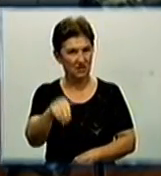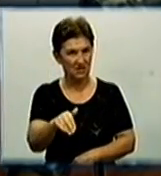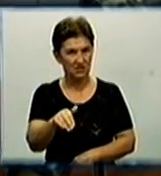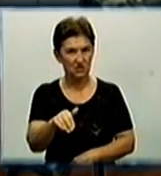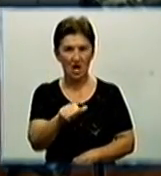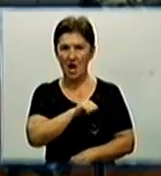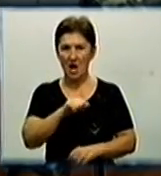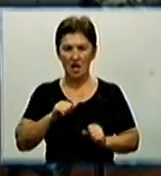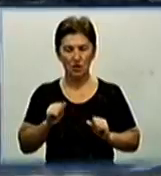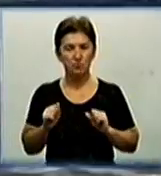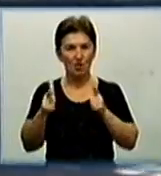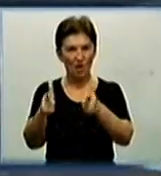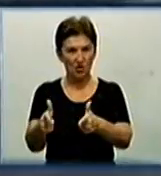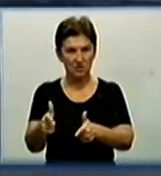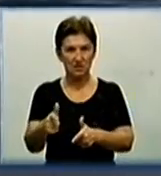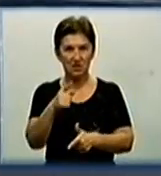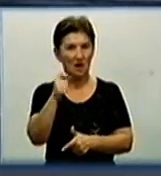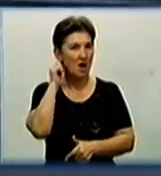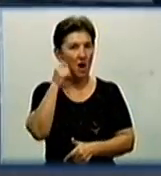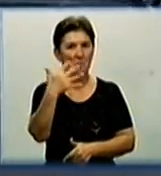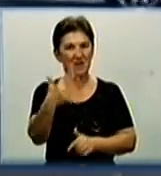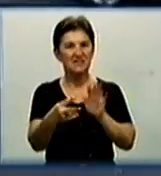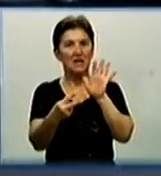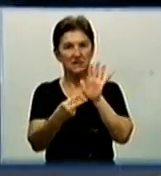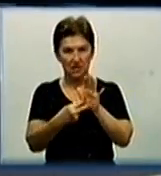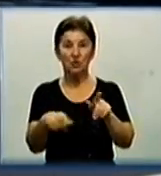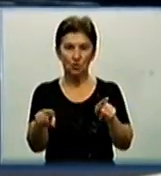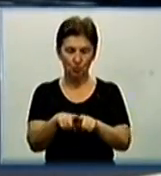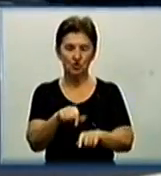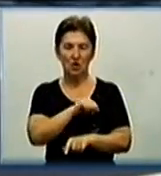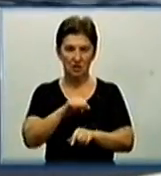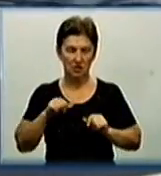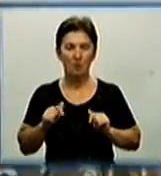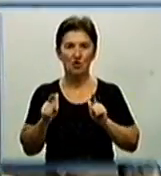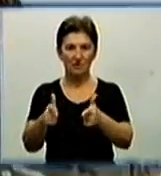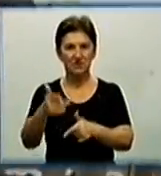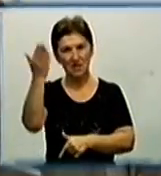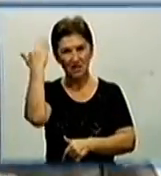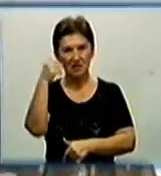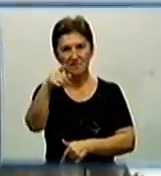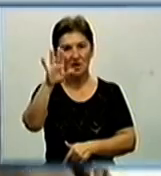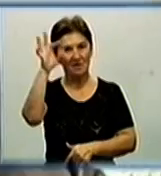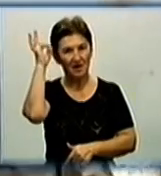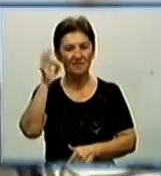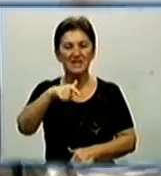них – добровольці. Василю Зінькову – 57, він теж доброволець. Свого часу він ніс службу в Німецькій Демократичній Республіці, потім